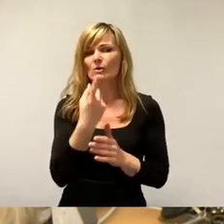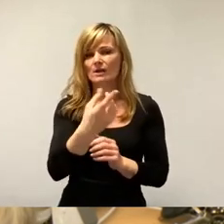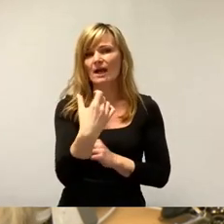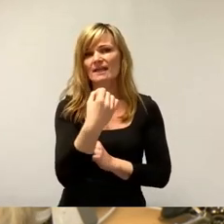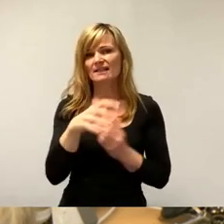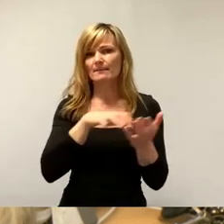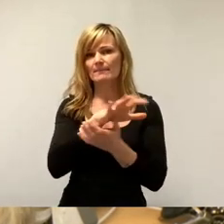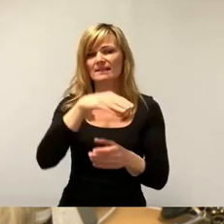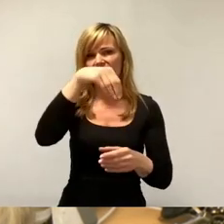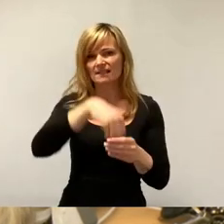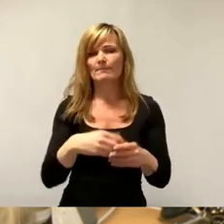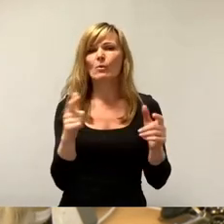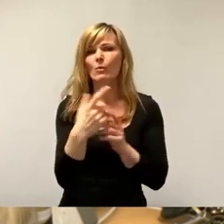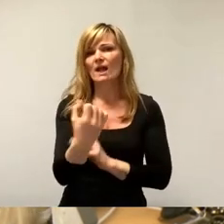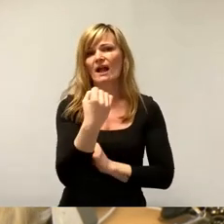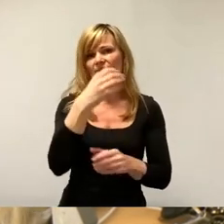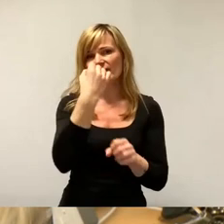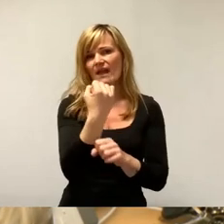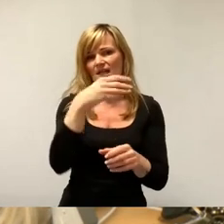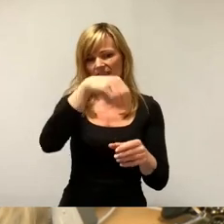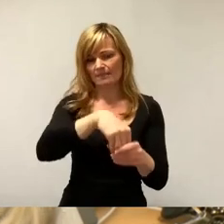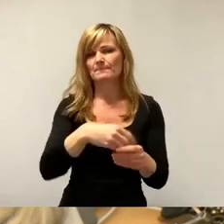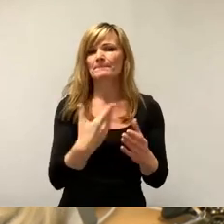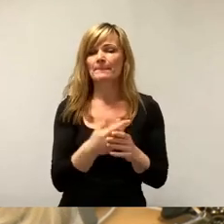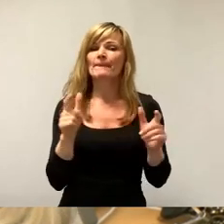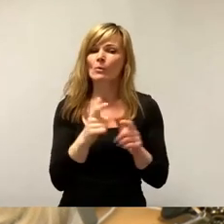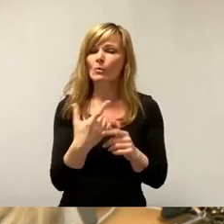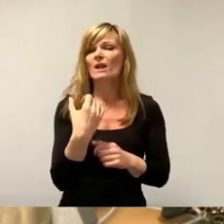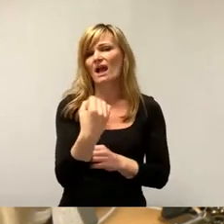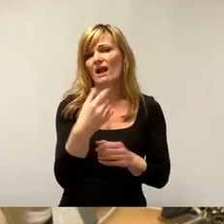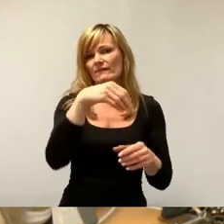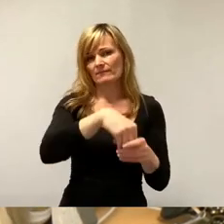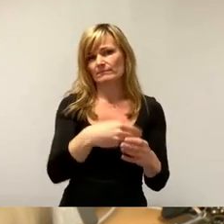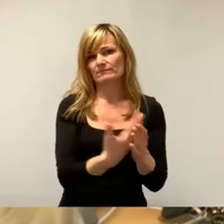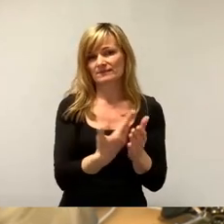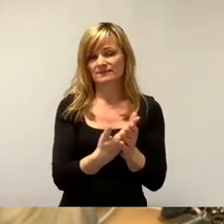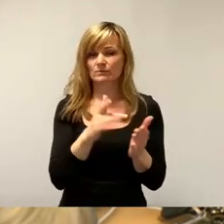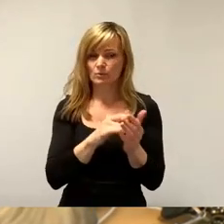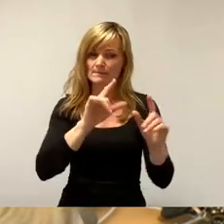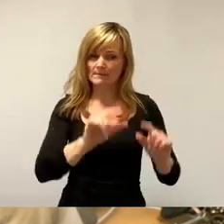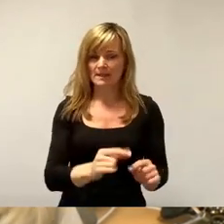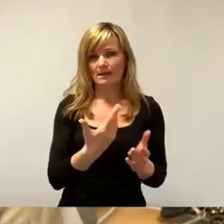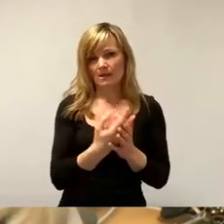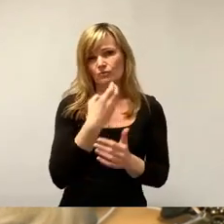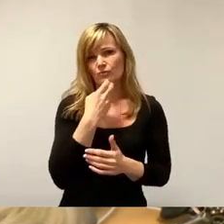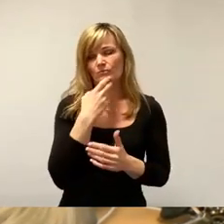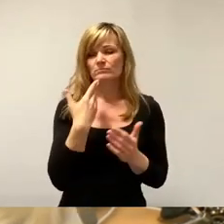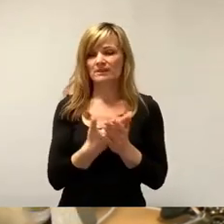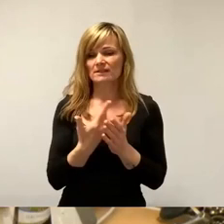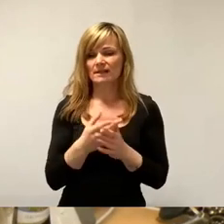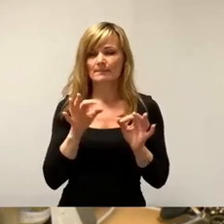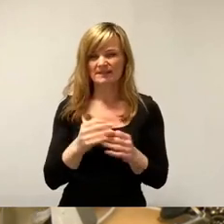Kohlekraftwerke enthalten sind. Kohlekraftwerke, das ist der Grund. Das heißt, wir sagen, an dieser Stelle macht sich doch eine gewisse